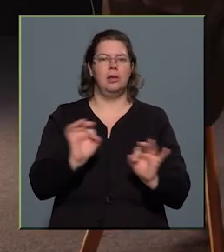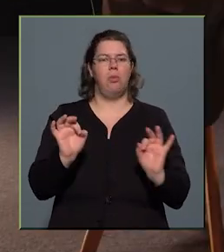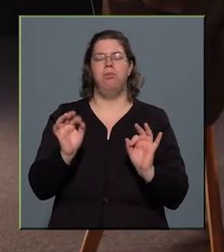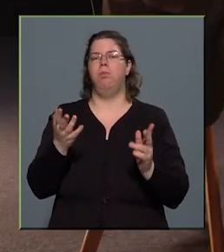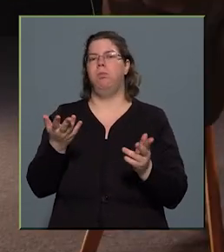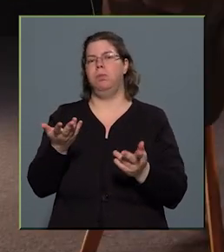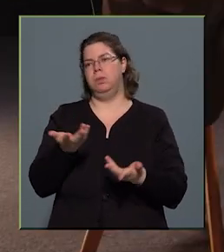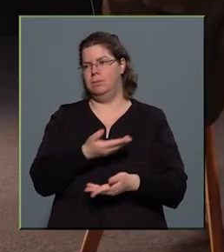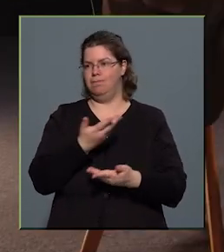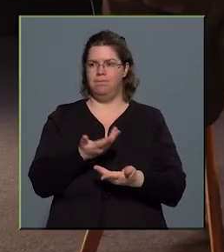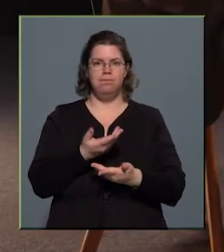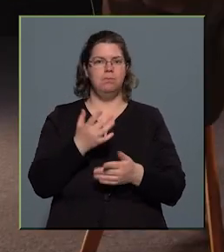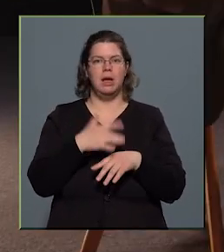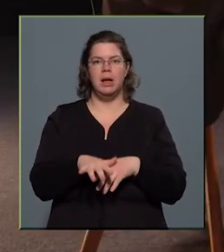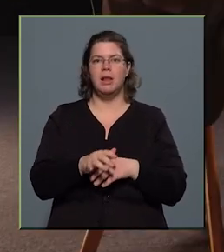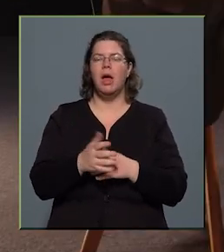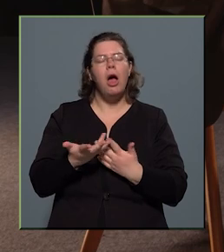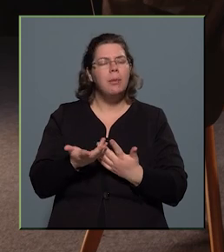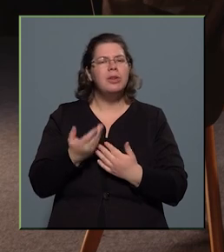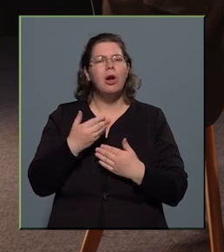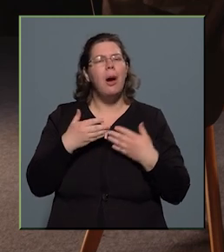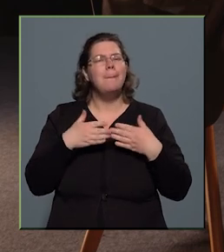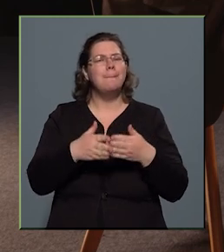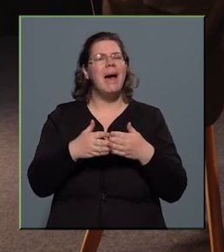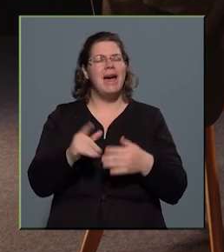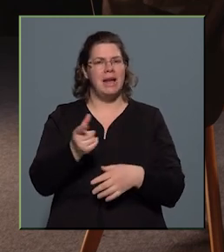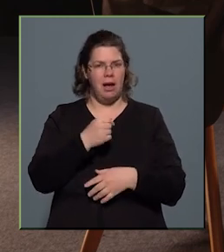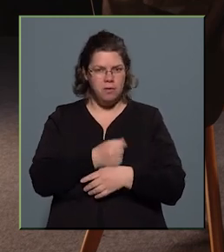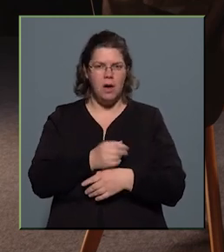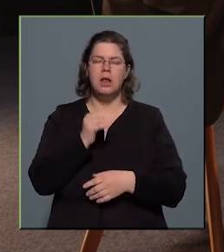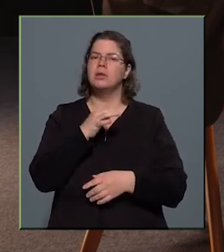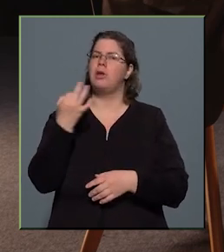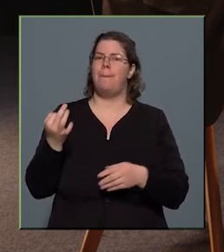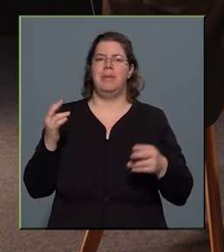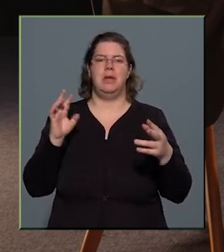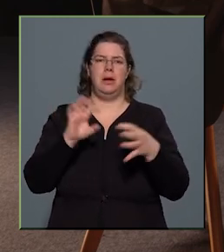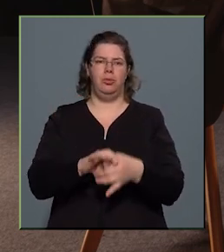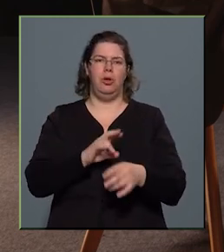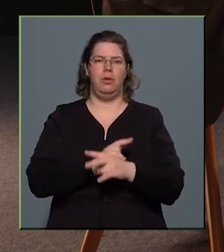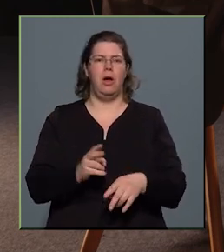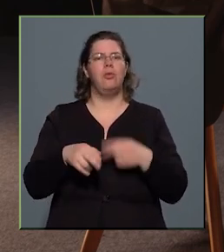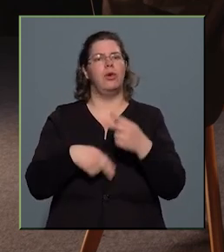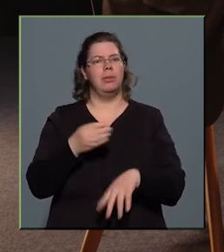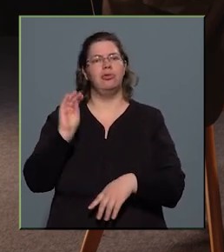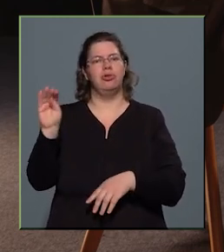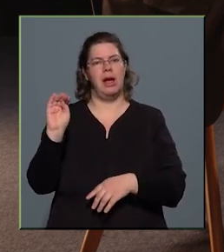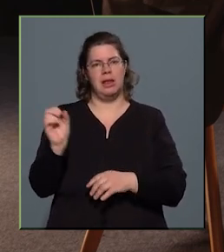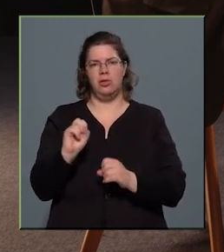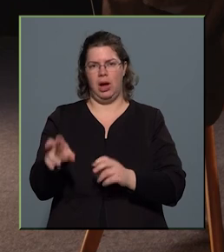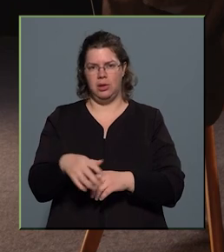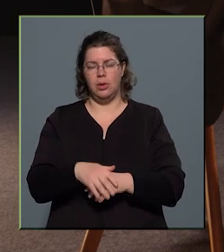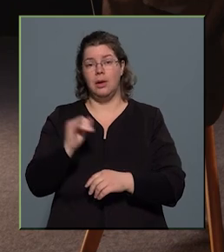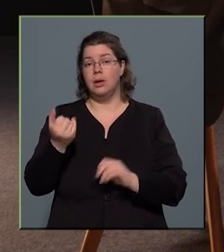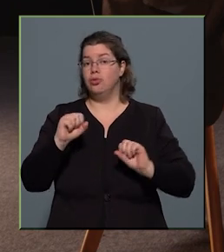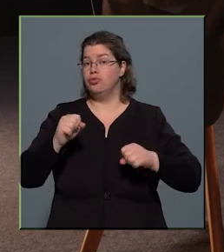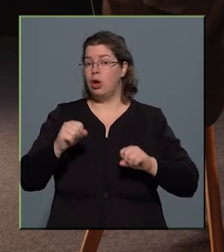szinte tényleg napi kapcsolatunk a bárkával, ahova folyamatosan jelzéseket küldünk, és